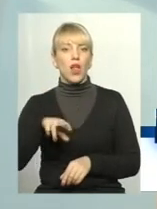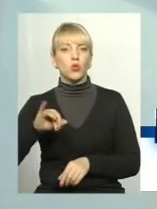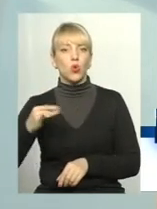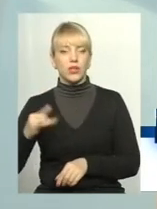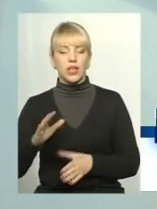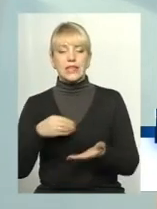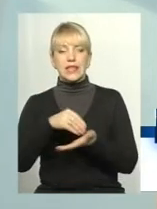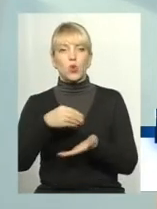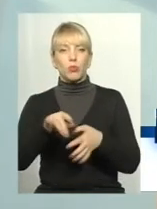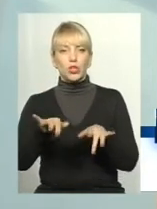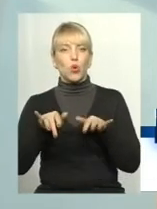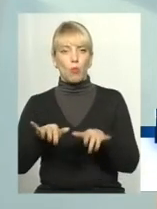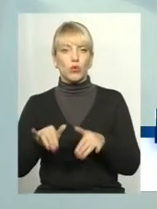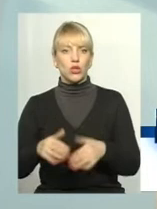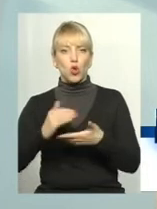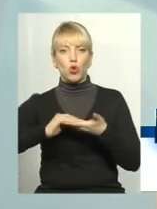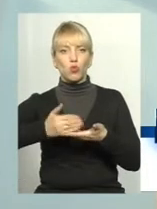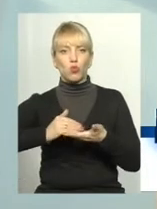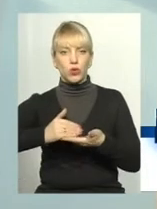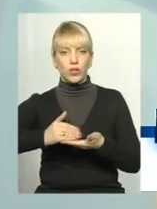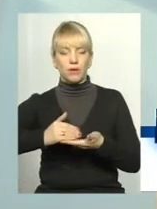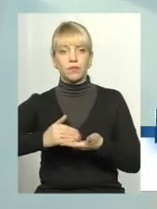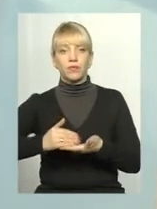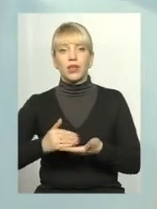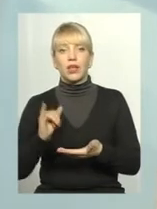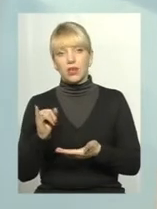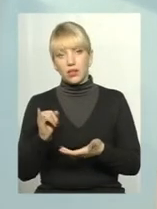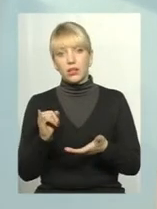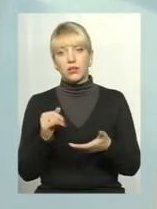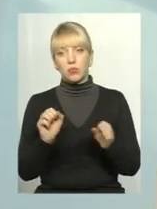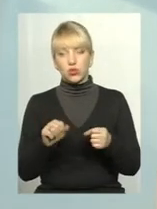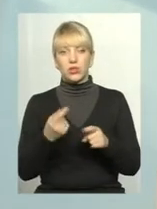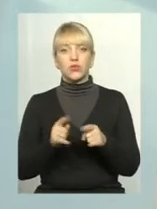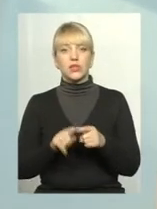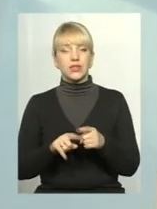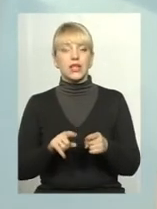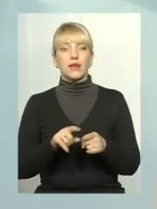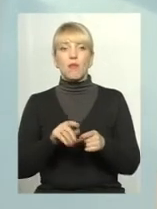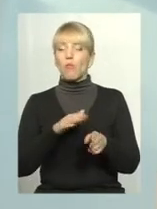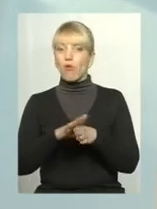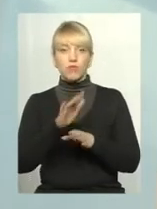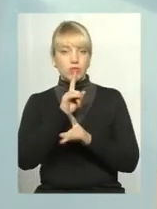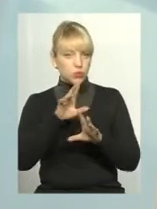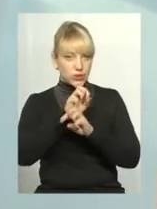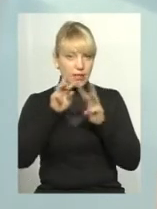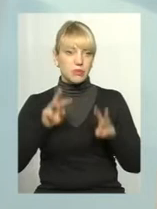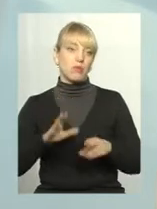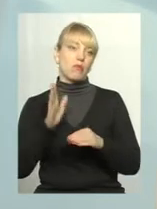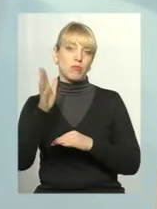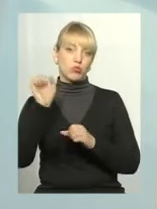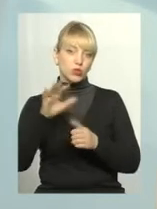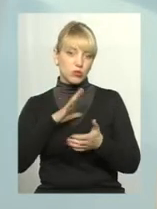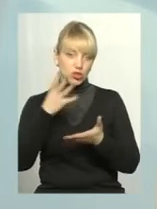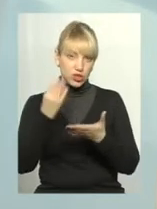закуплені комп'ютера, ноутбуки. Можливо, це вони повністю не забезпечать, в майбутньому ще прийдеться